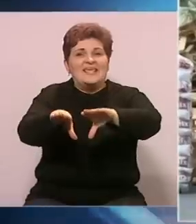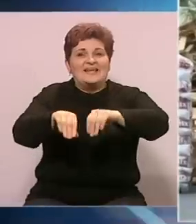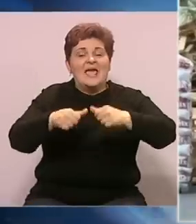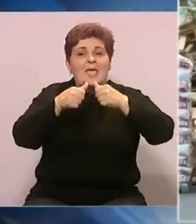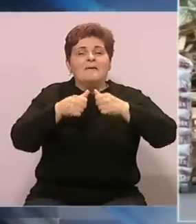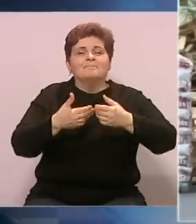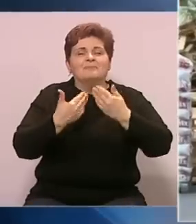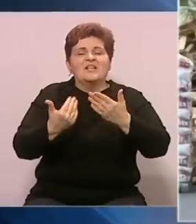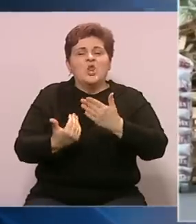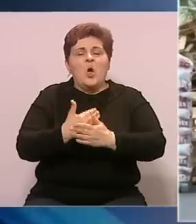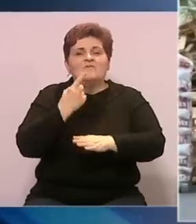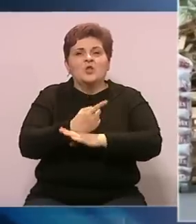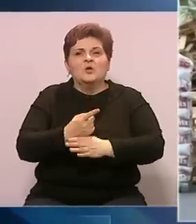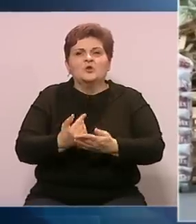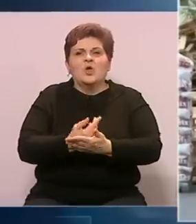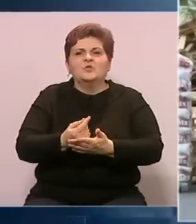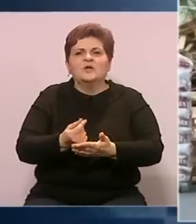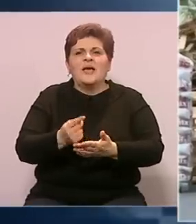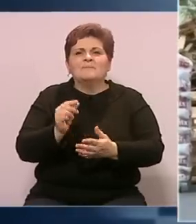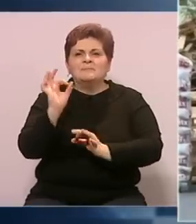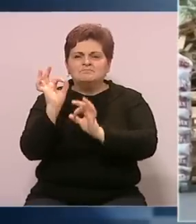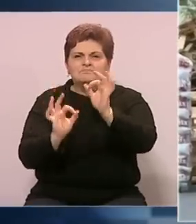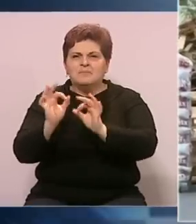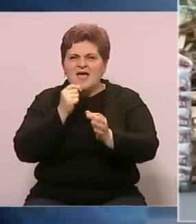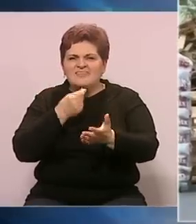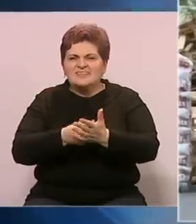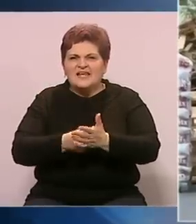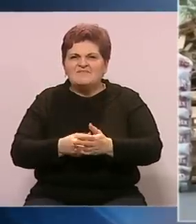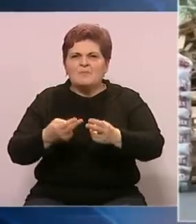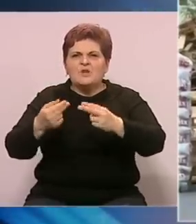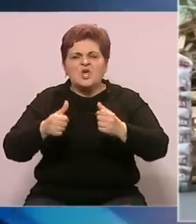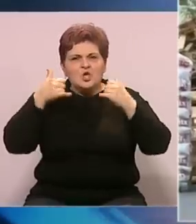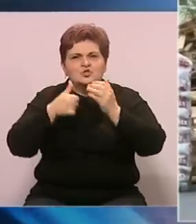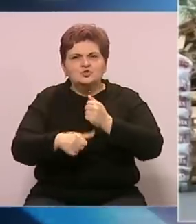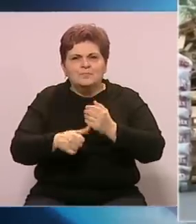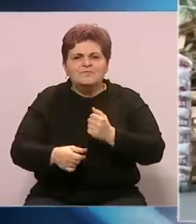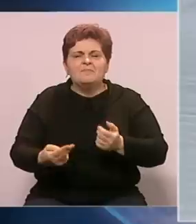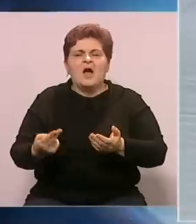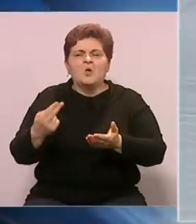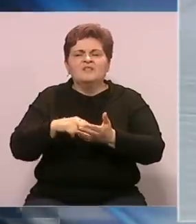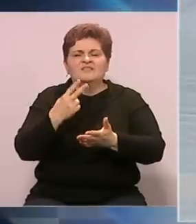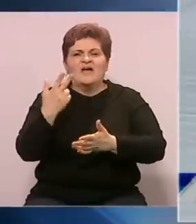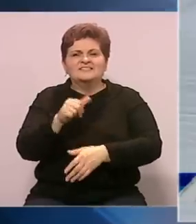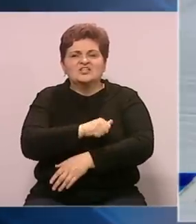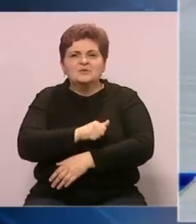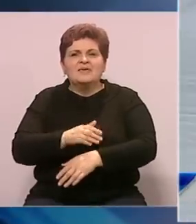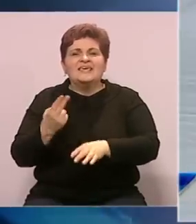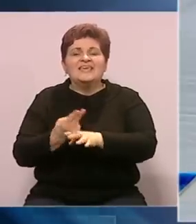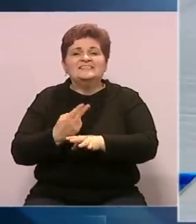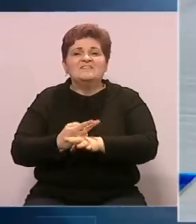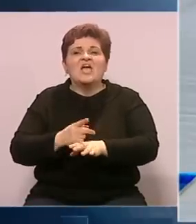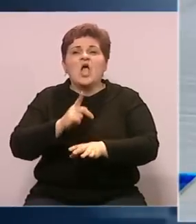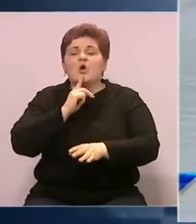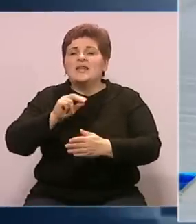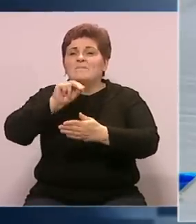prijedlog nove odluke o otvaranju priveremenih tarifnih kvota pri uvozu mineralnih džubriva u 2023. godini iz zemalja sa kojima BiH